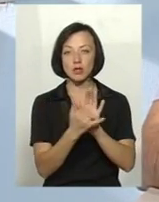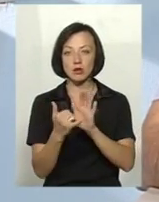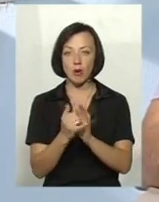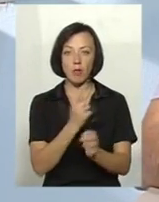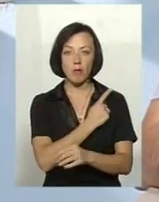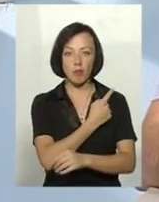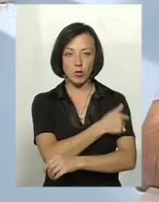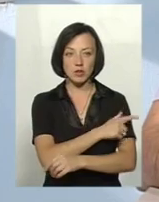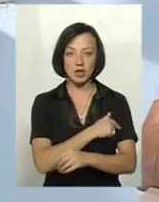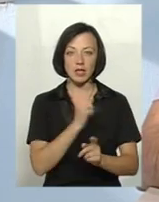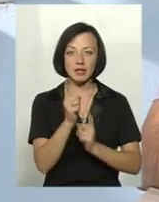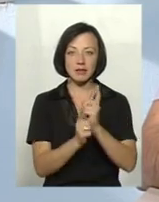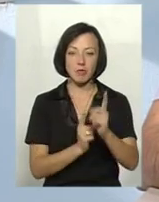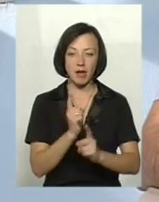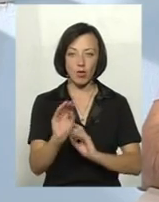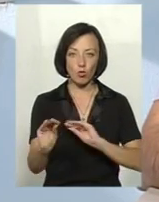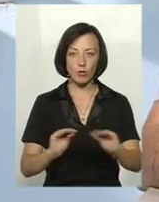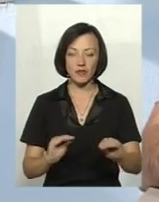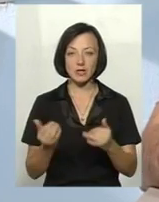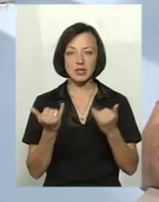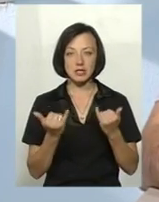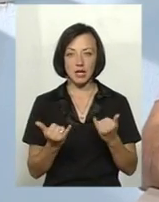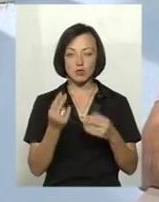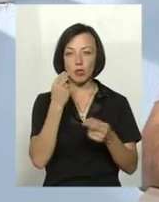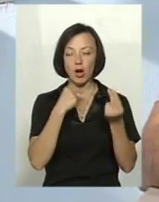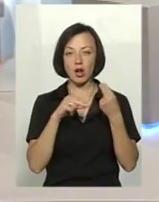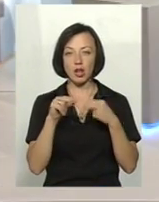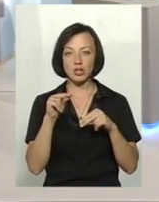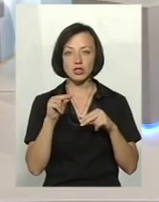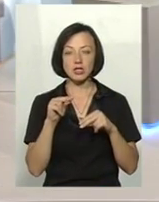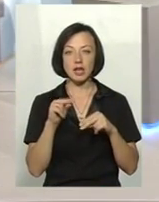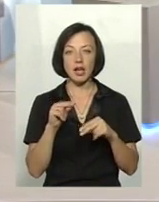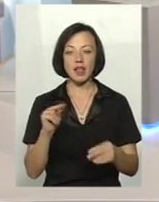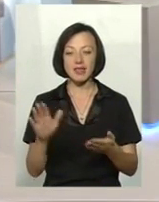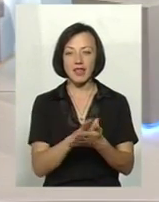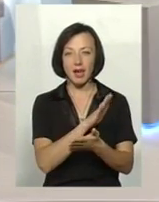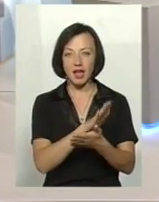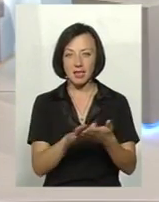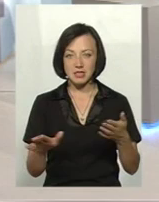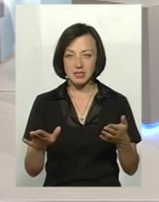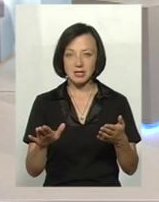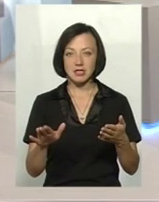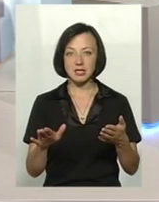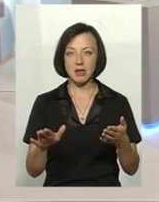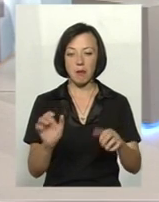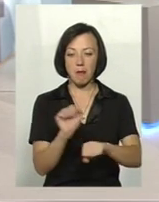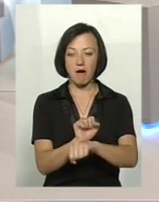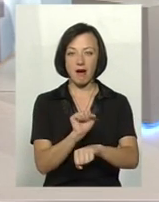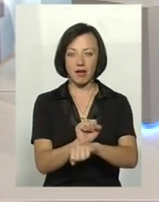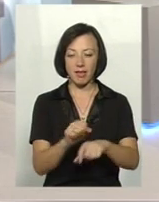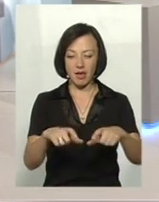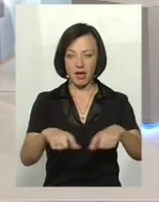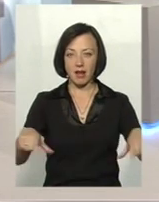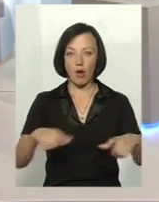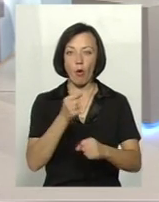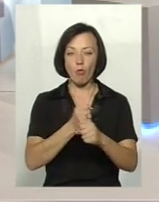переукомплектували зараз, ми покращили саме дезбар'єри, обробку транспорту